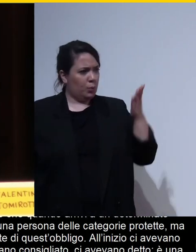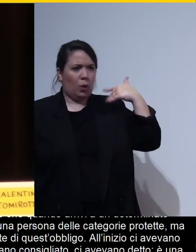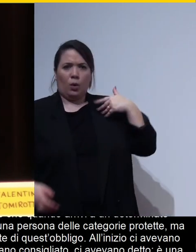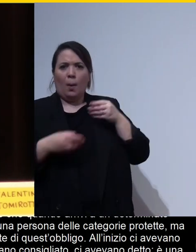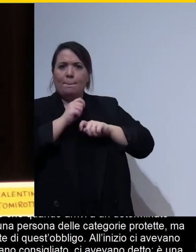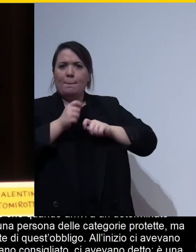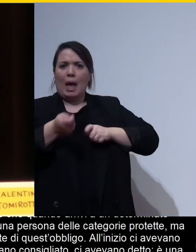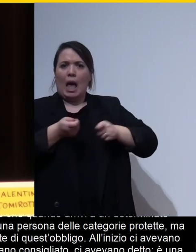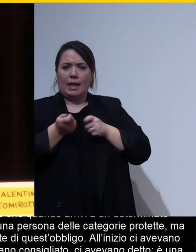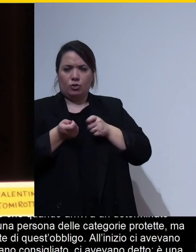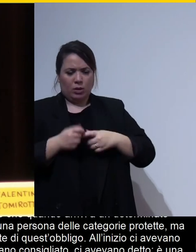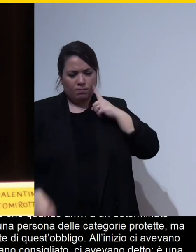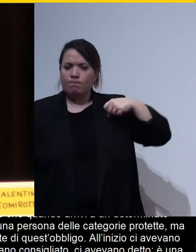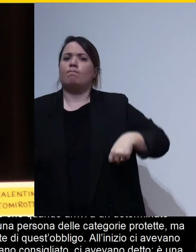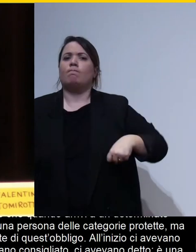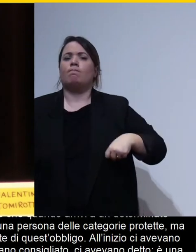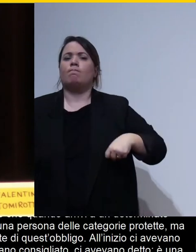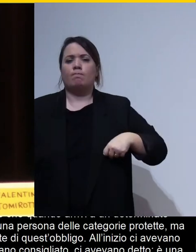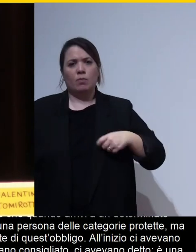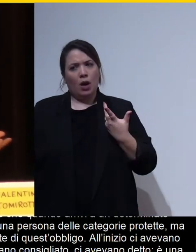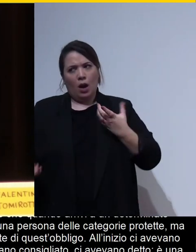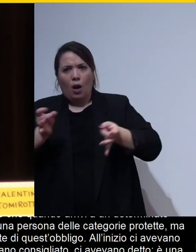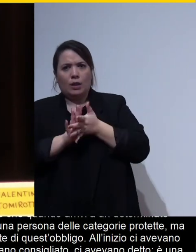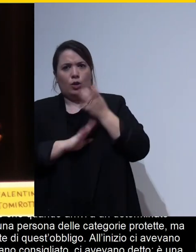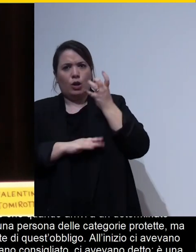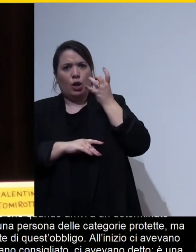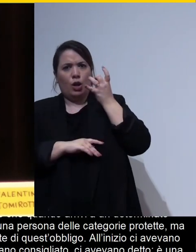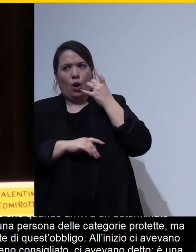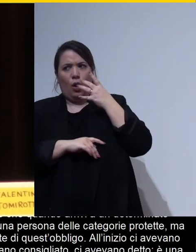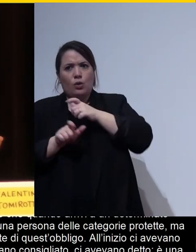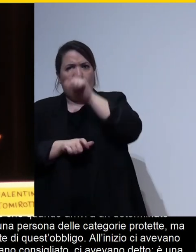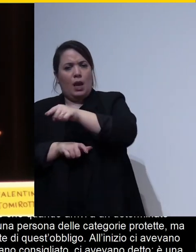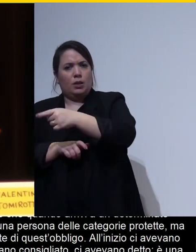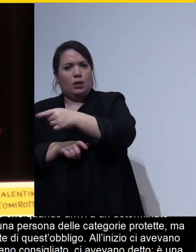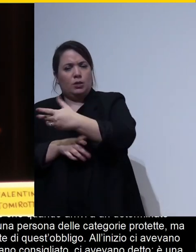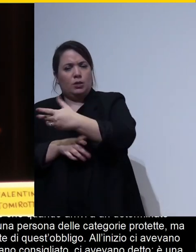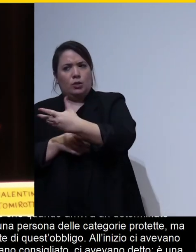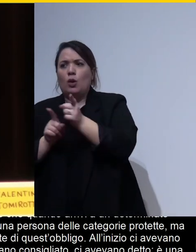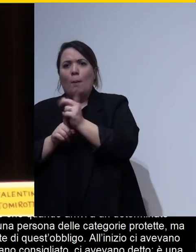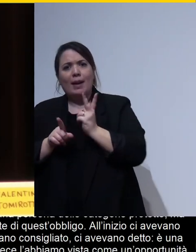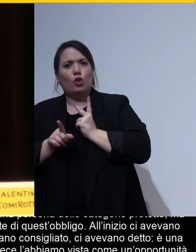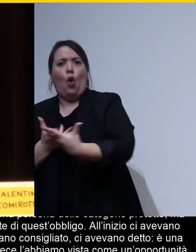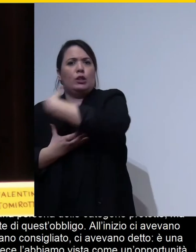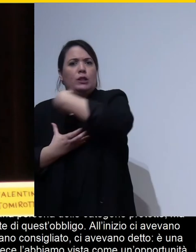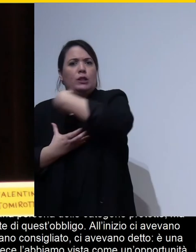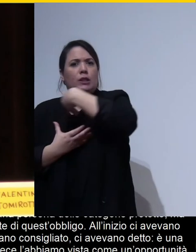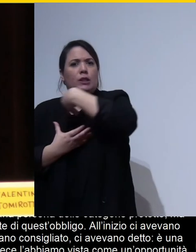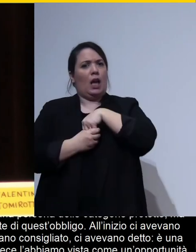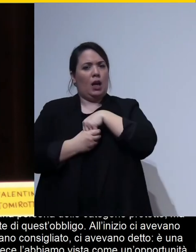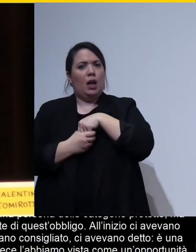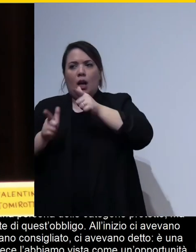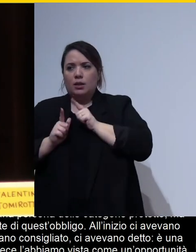per invece aver abbiamo visto come un'opportunità enorme di avere una risorsa in più che